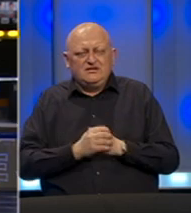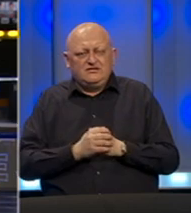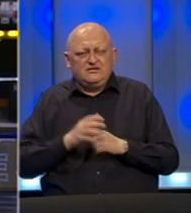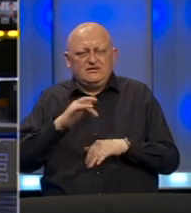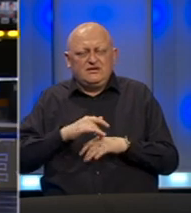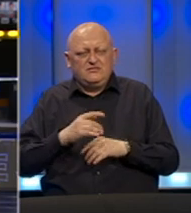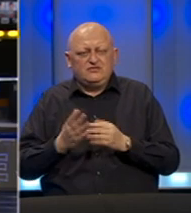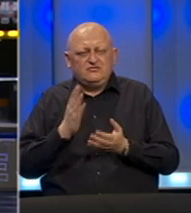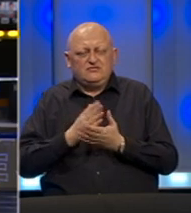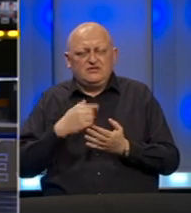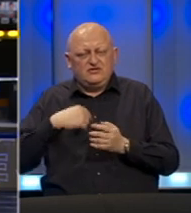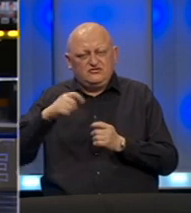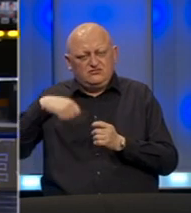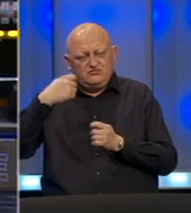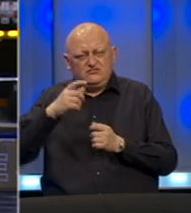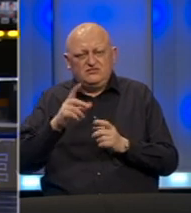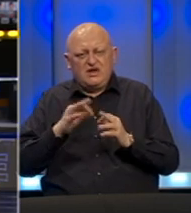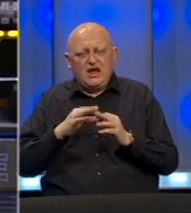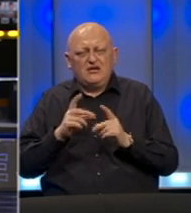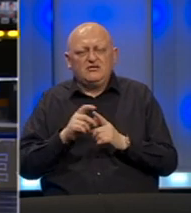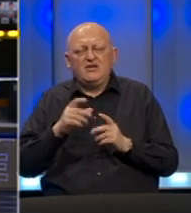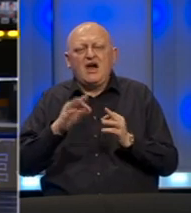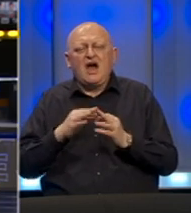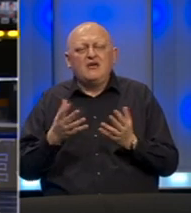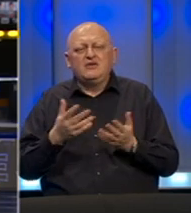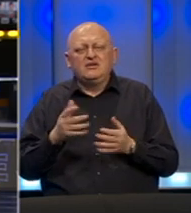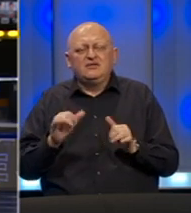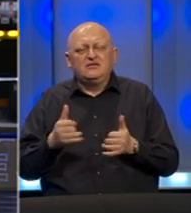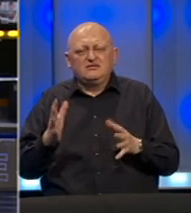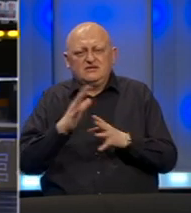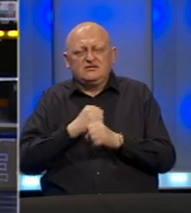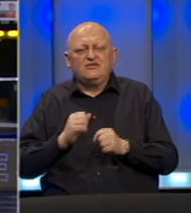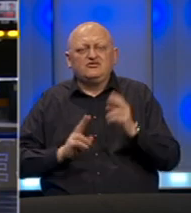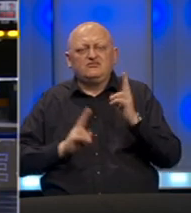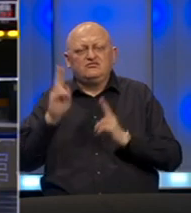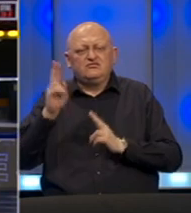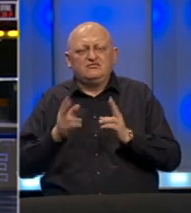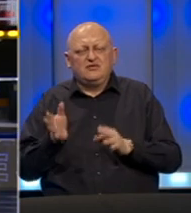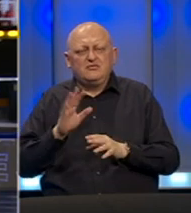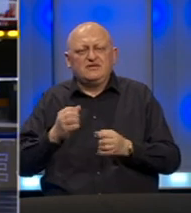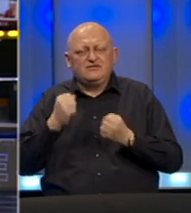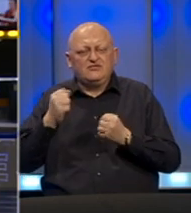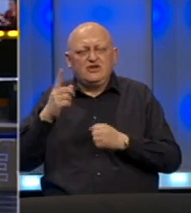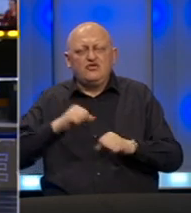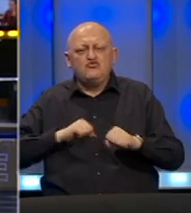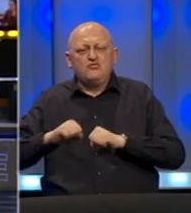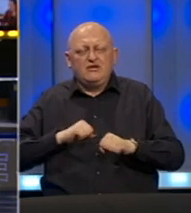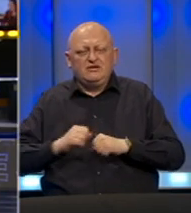Na mjestu događaja je naš reporter Amir Đidić. Amire, da li je završen sastanak predstavnika rudara i uprave?